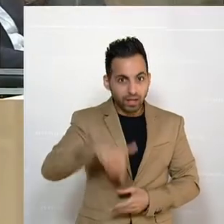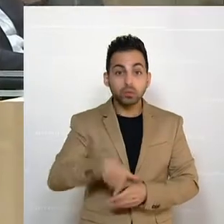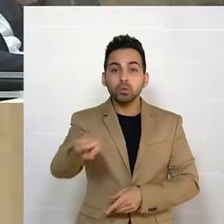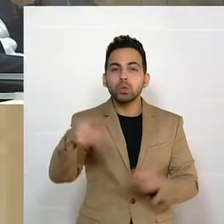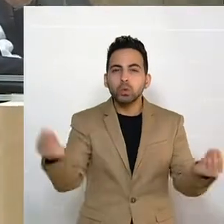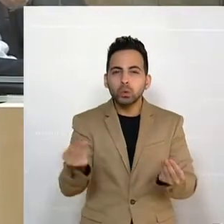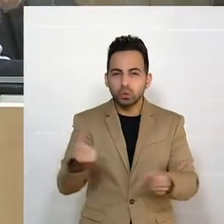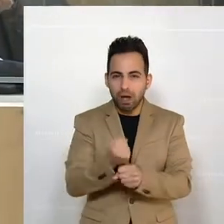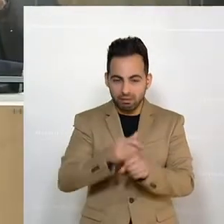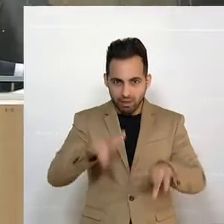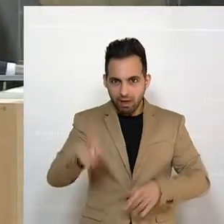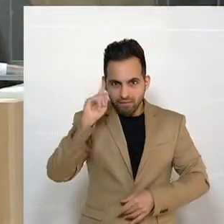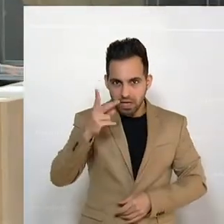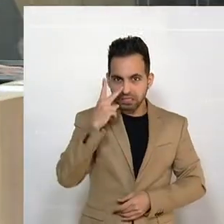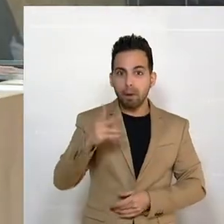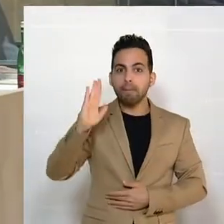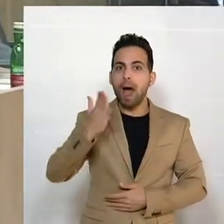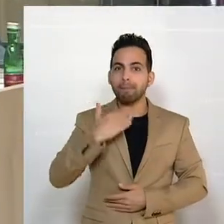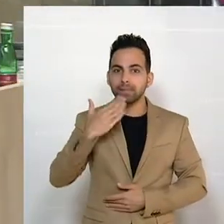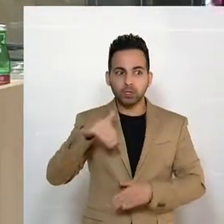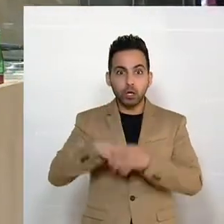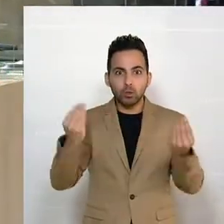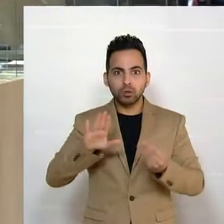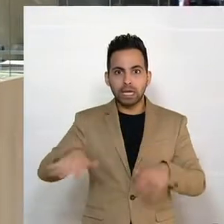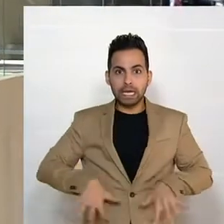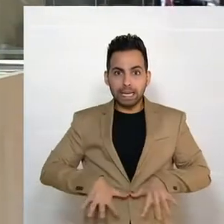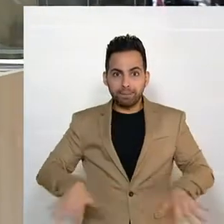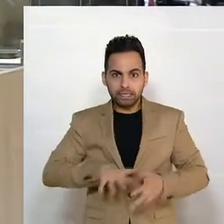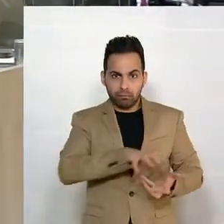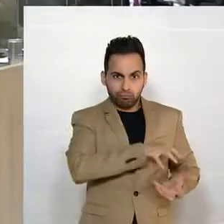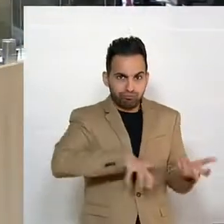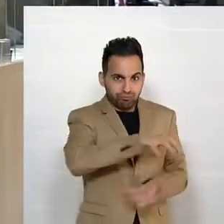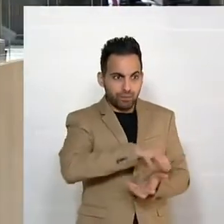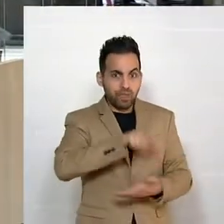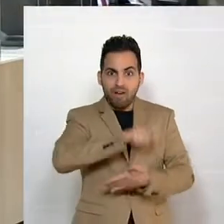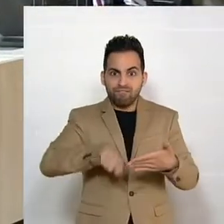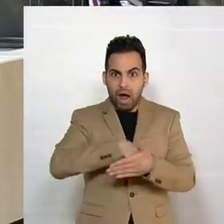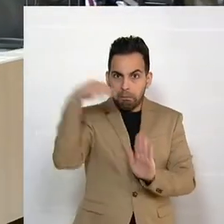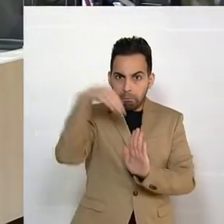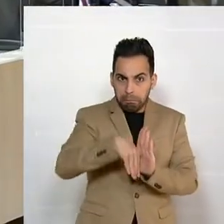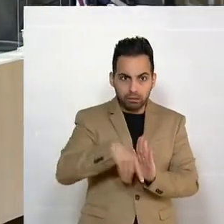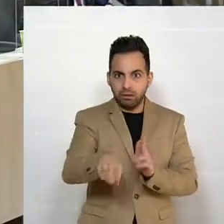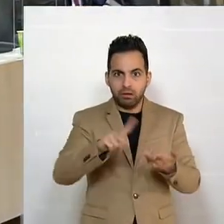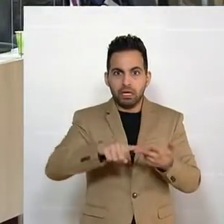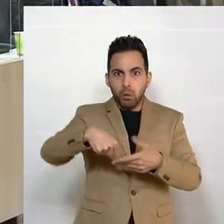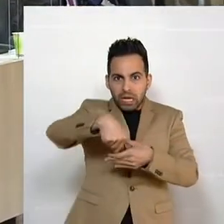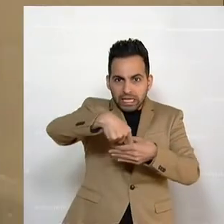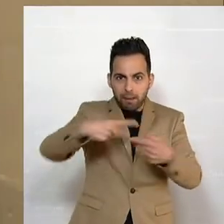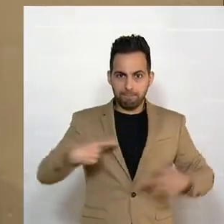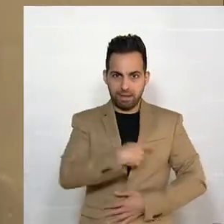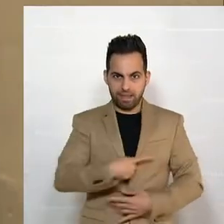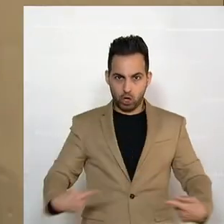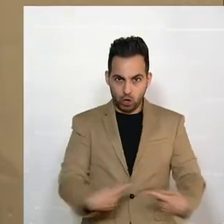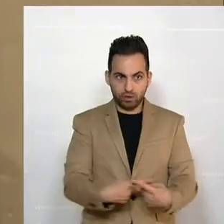und zwar bewusst tun Sie das, damit Sie von Ihrem Ibiza-Desaster, von Ihren Wahlschlappen oder von Ihren innerparteilichen